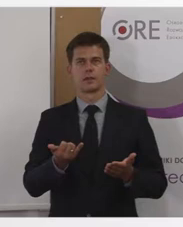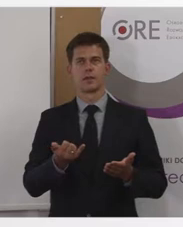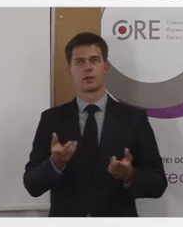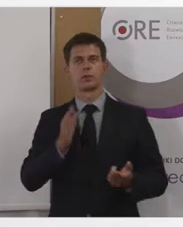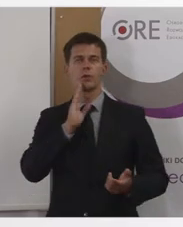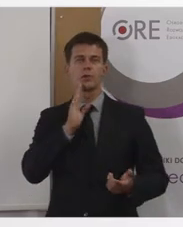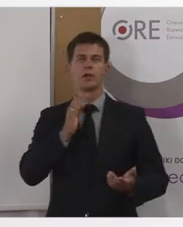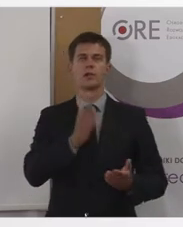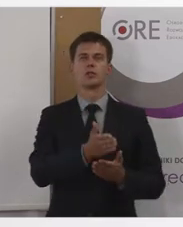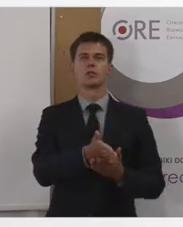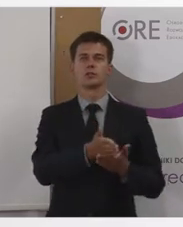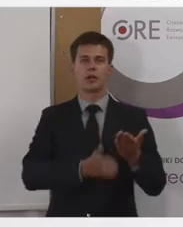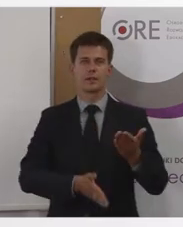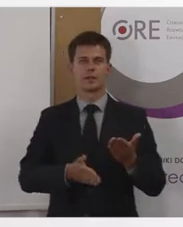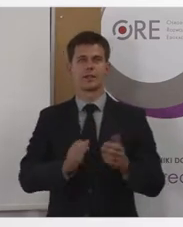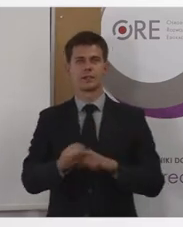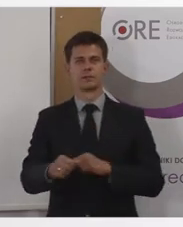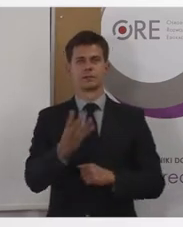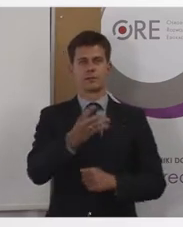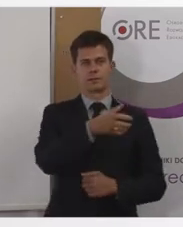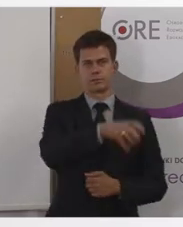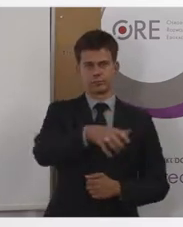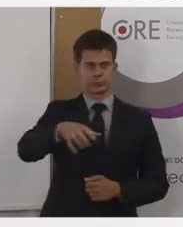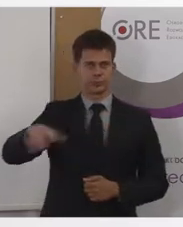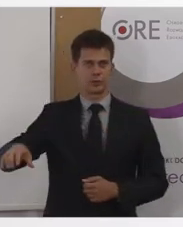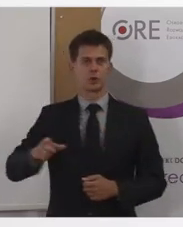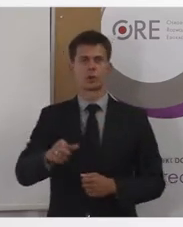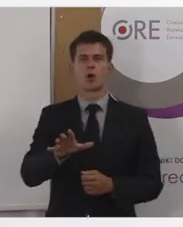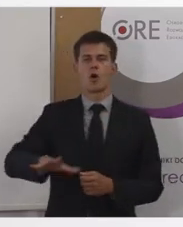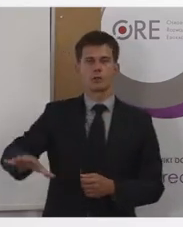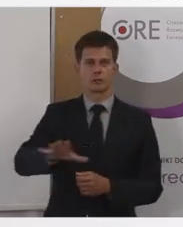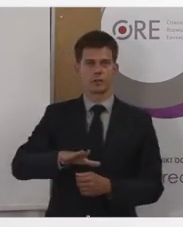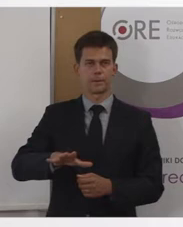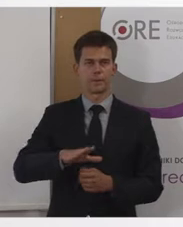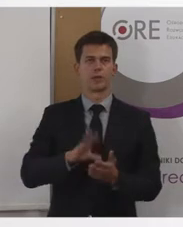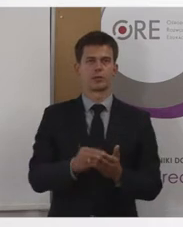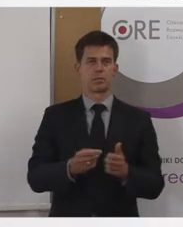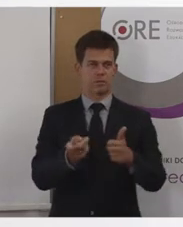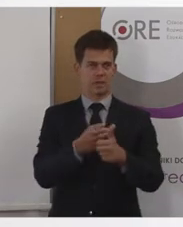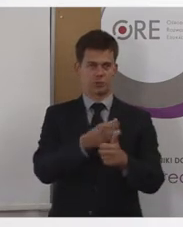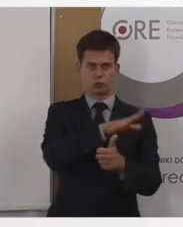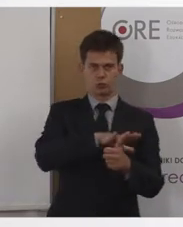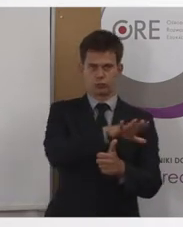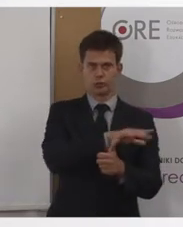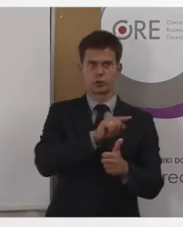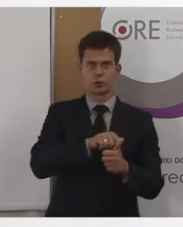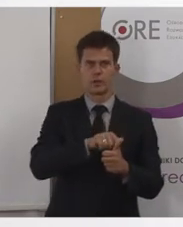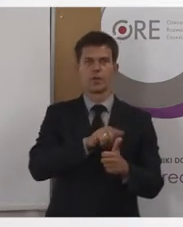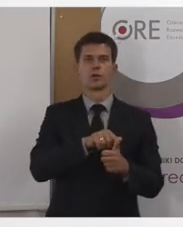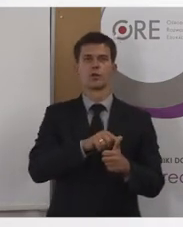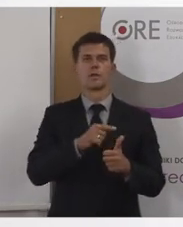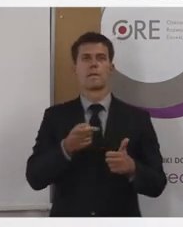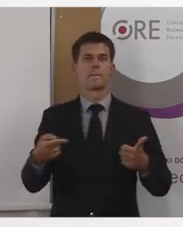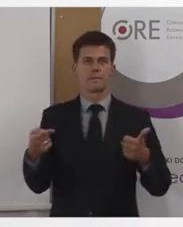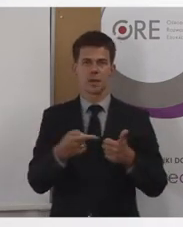tę dostępność na pewnego rodzaju obszary. Pierwszy obszar jest związany